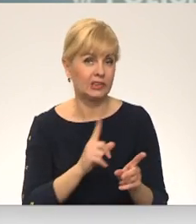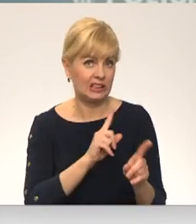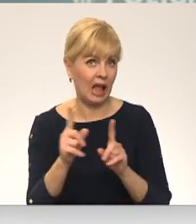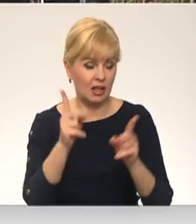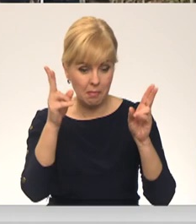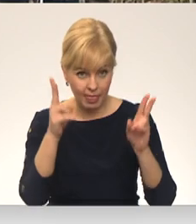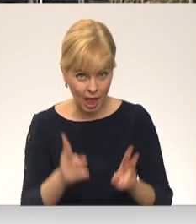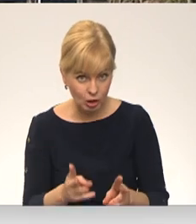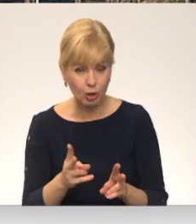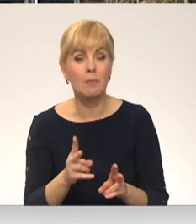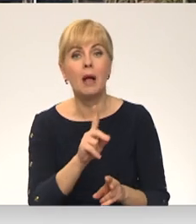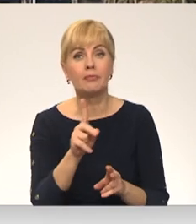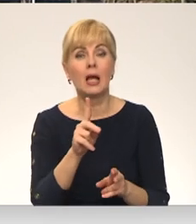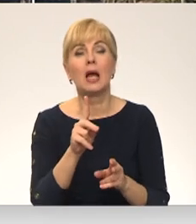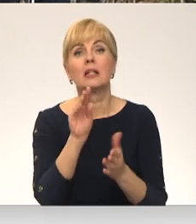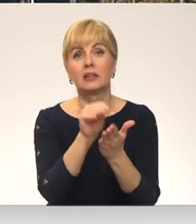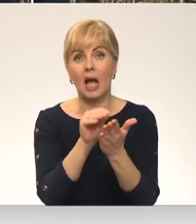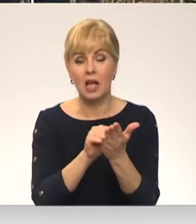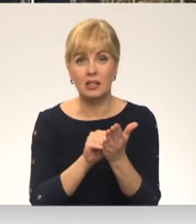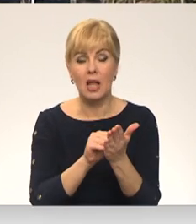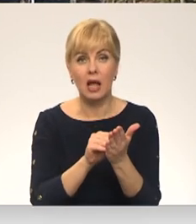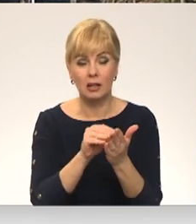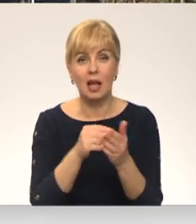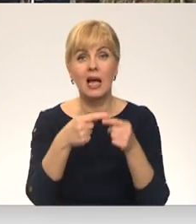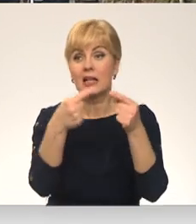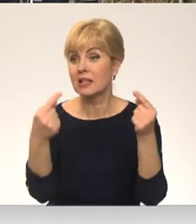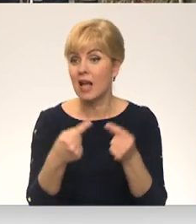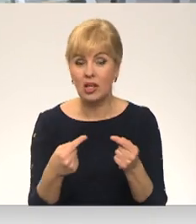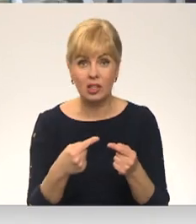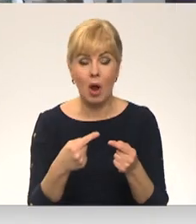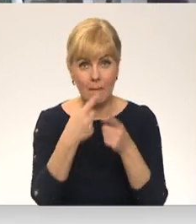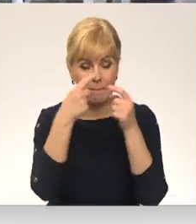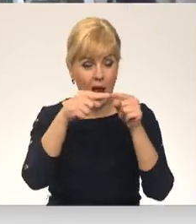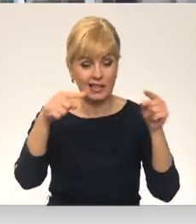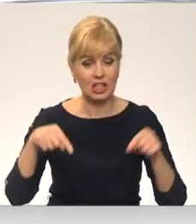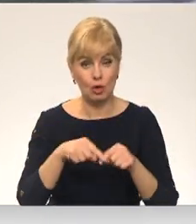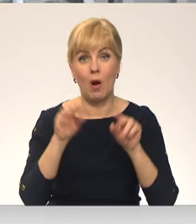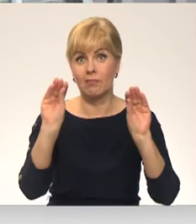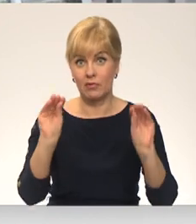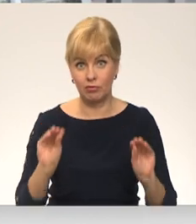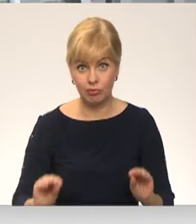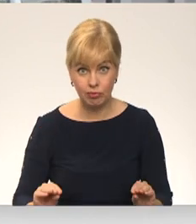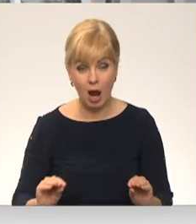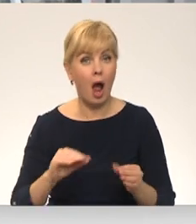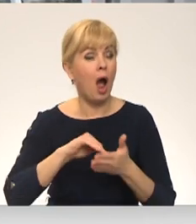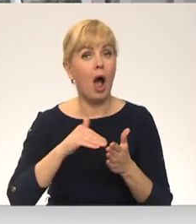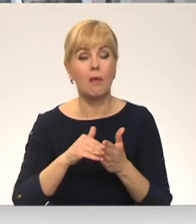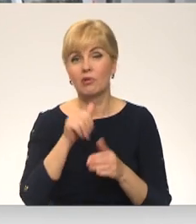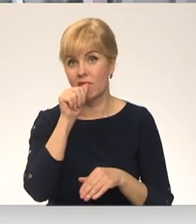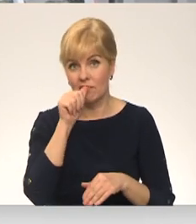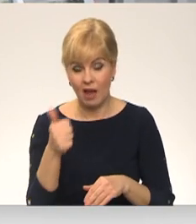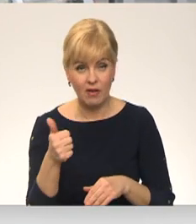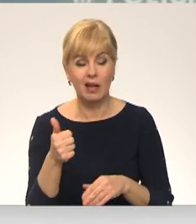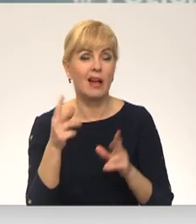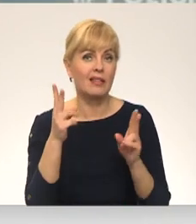iespēja sastādīt saskņot to paziņojumus ar dalībniekiem, ja visi apstākli pieļauk. Ja šie apstākli nepieļauk, protams,